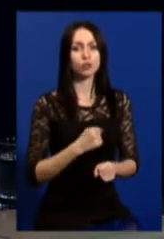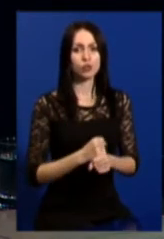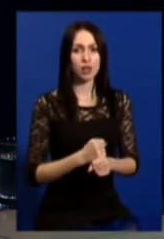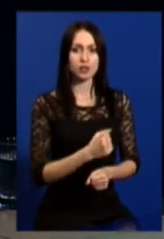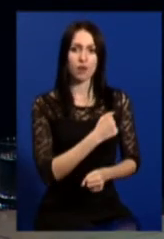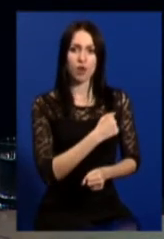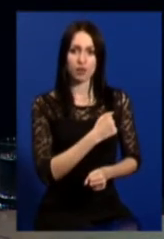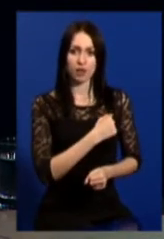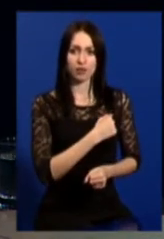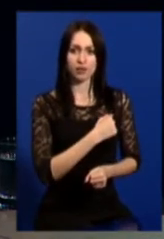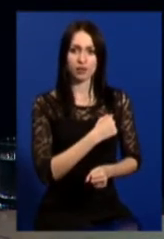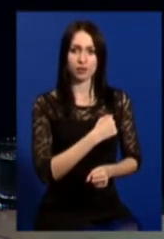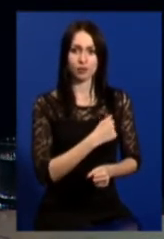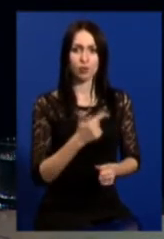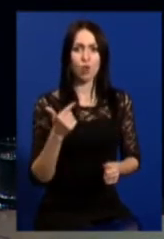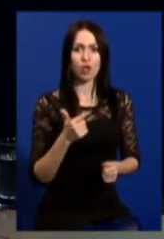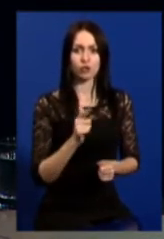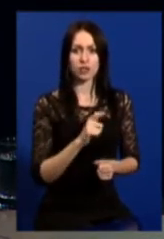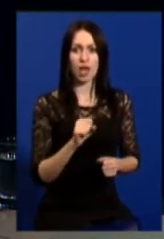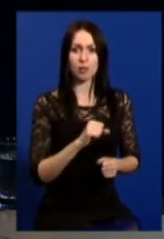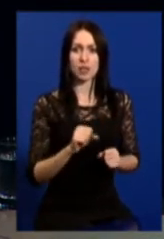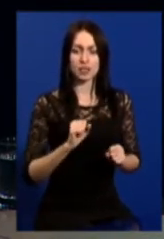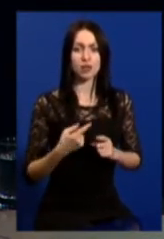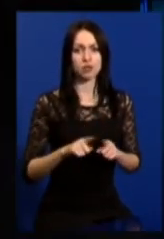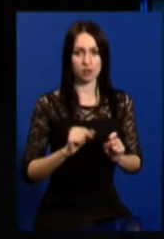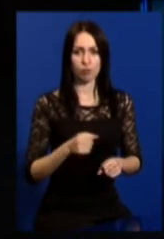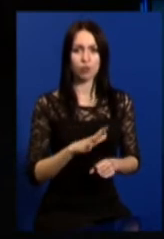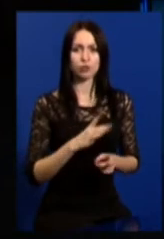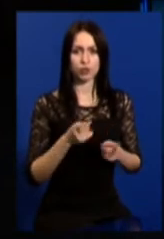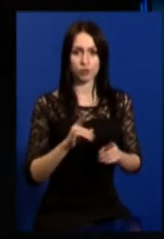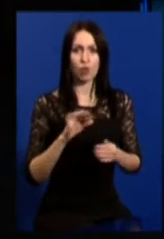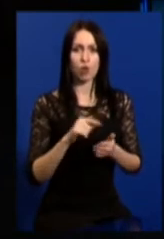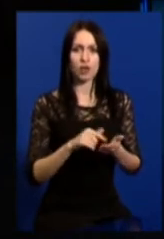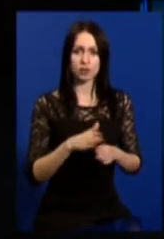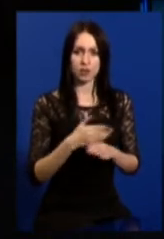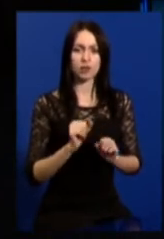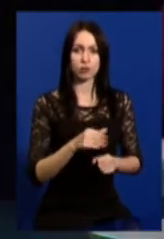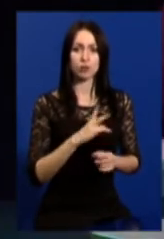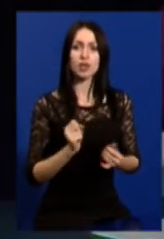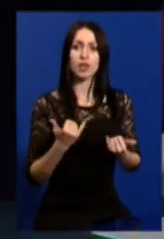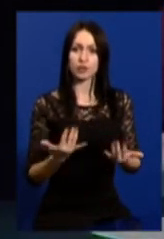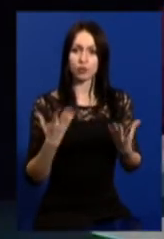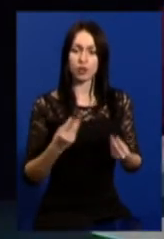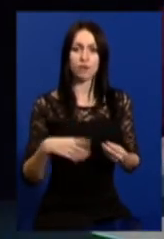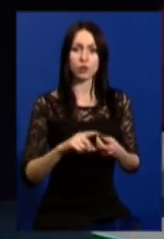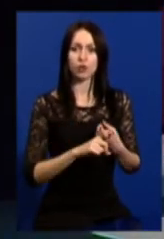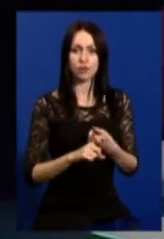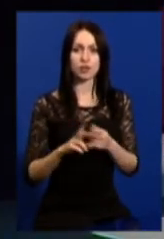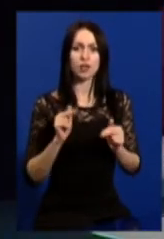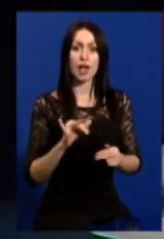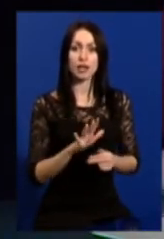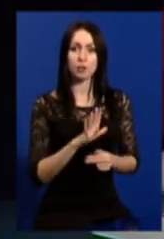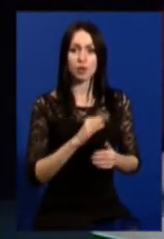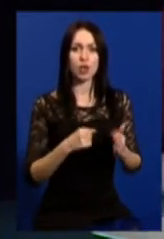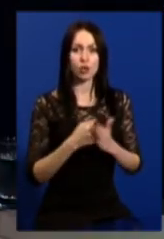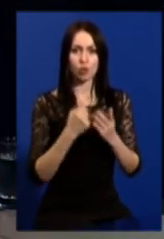військово-цивільні адміністрації, все може бути, перерозподіл може бути. На сьогоднішній день все залишається, як і було,